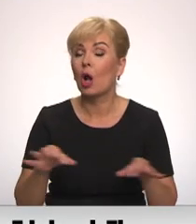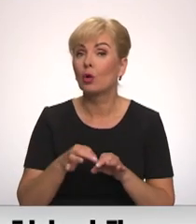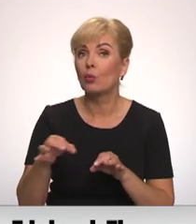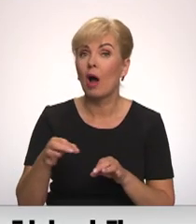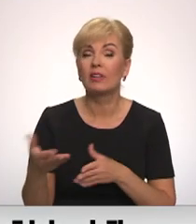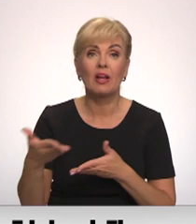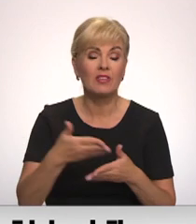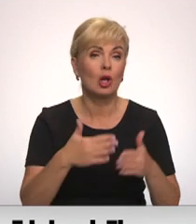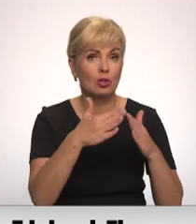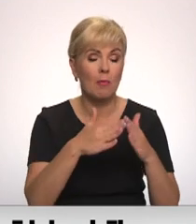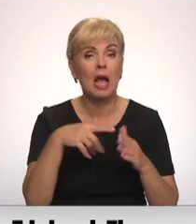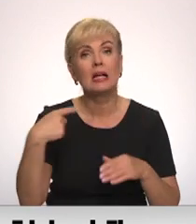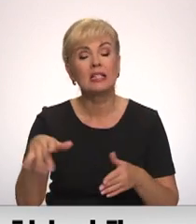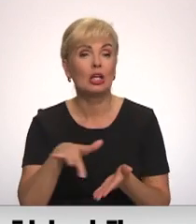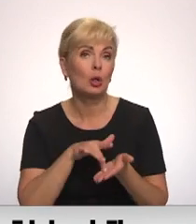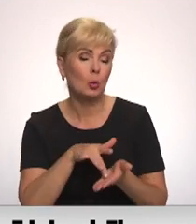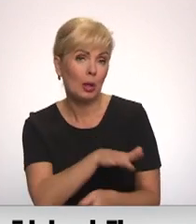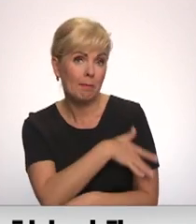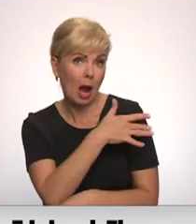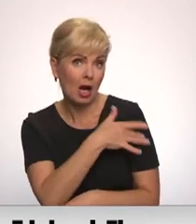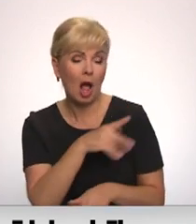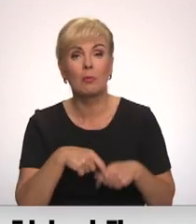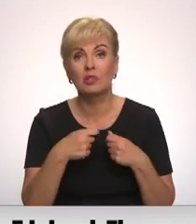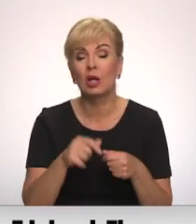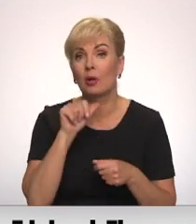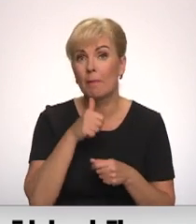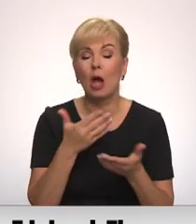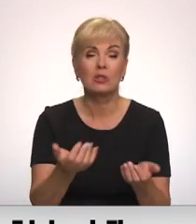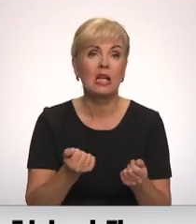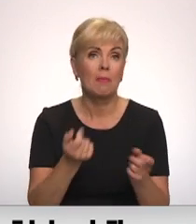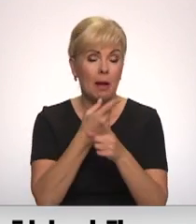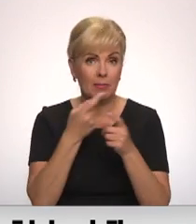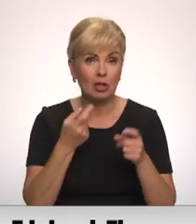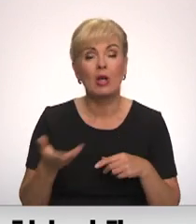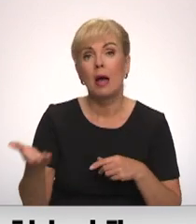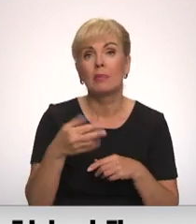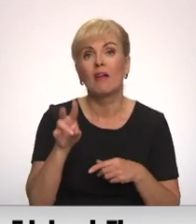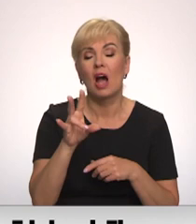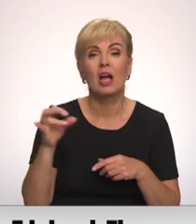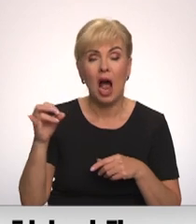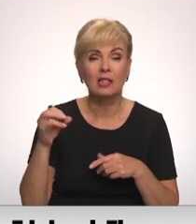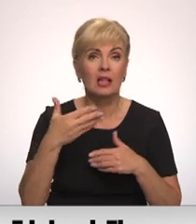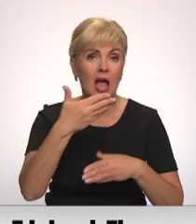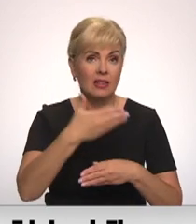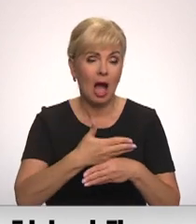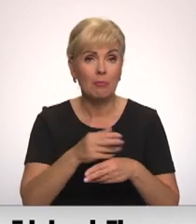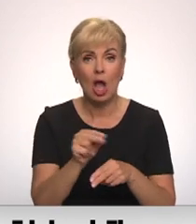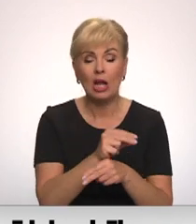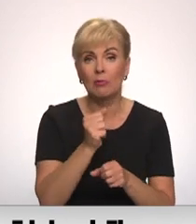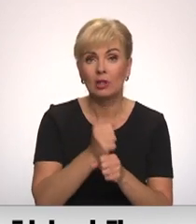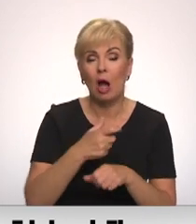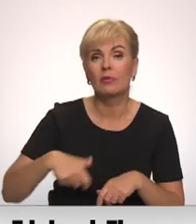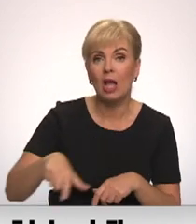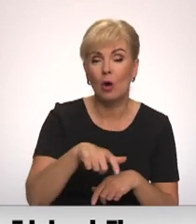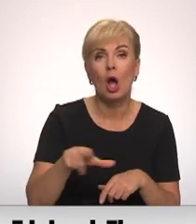viesu mājas un citi turismu pakalpojums niedzēji. Tikai mājā saņemts paziņojums, pļaviņu HES Dambja remontu darba dēļ Daugavā no